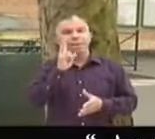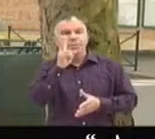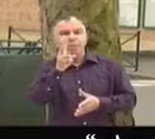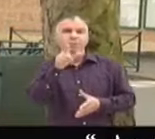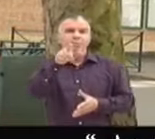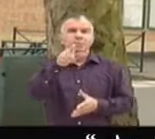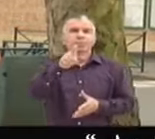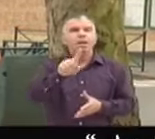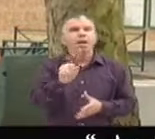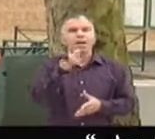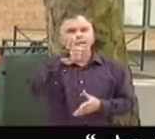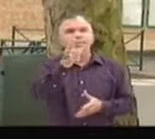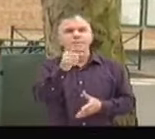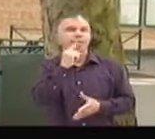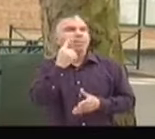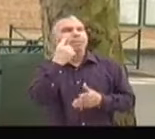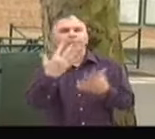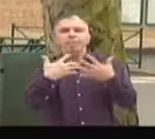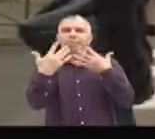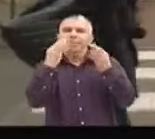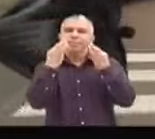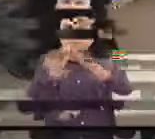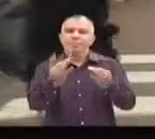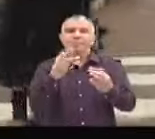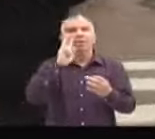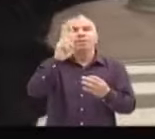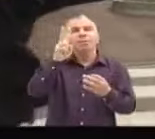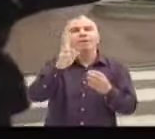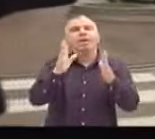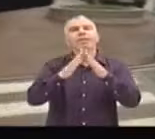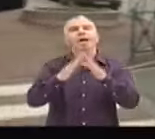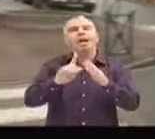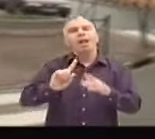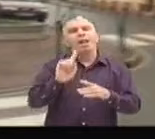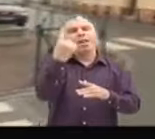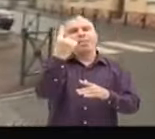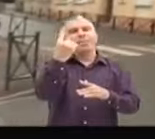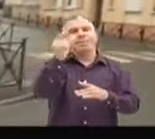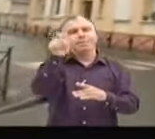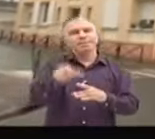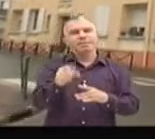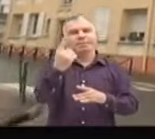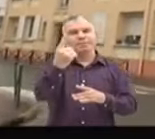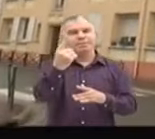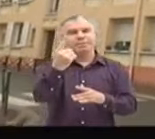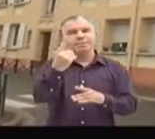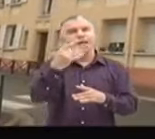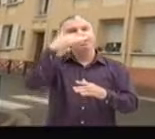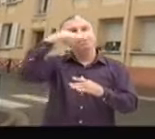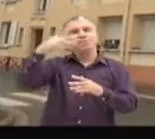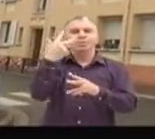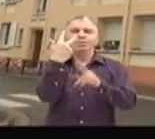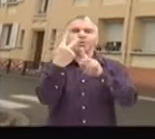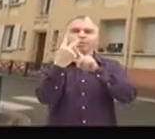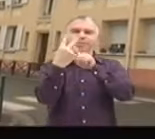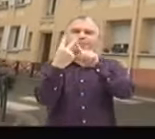Bon bah comme vous le voyez, nous sommes à Maman de la Jolie où il fait très jolie. Vous avez ma première habitation, voilà, ici. On habitait au